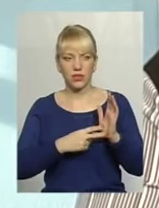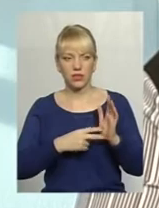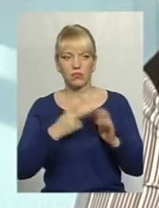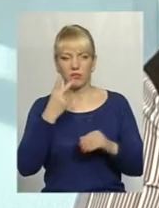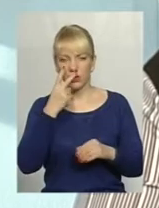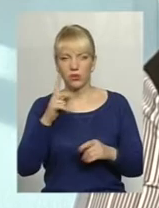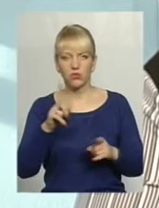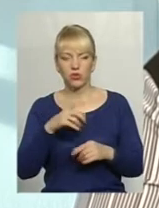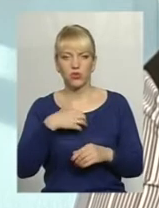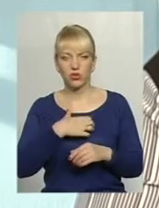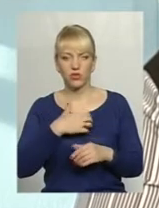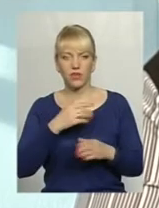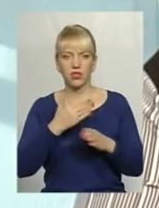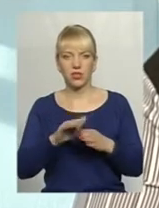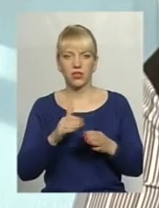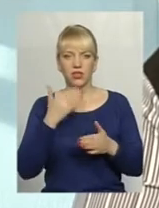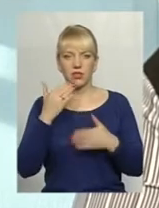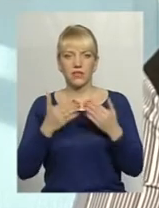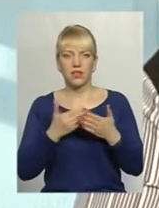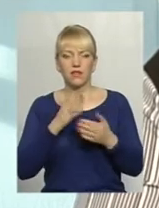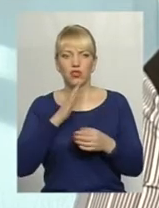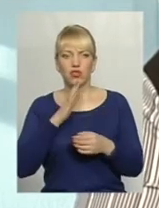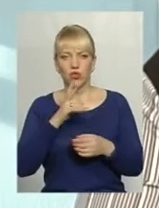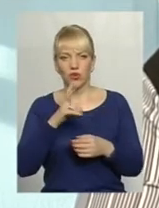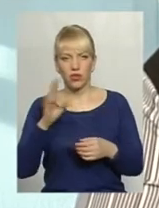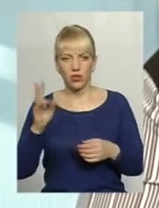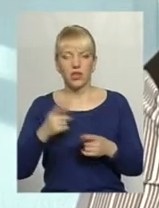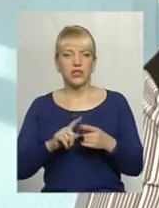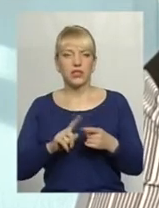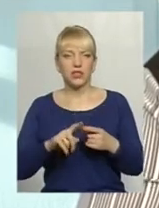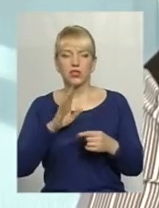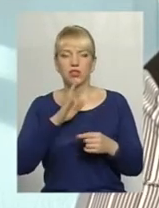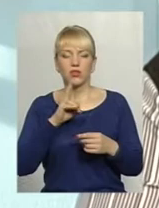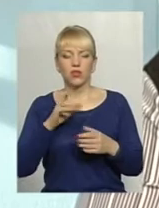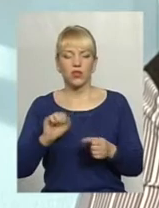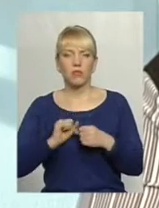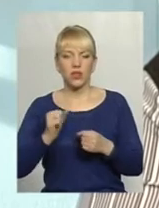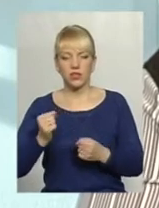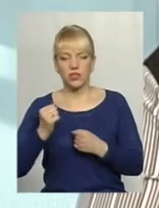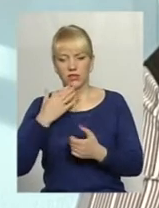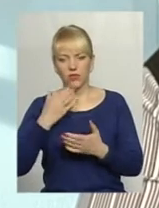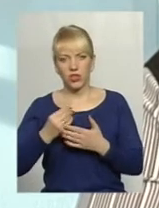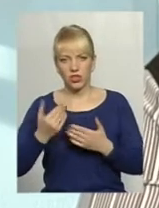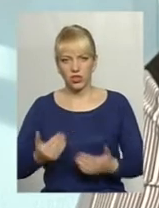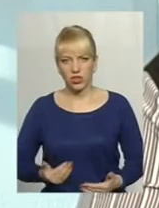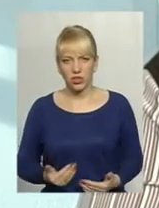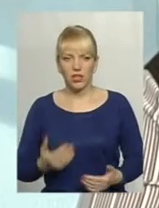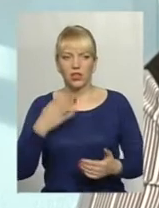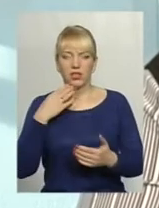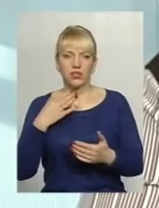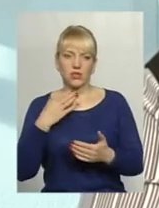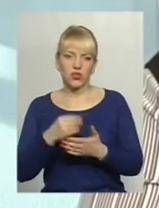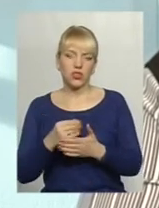частина звернень від жінок. Тобто жінка, намагаючись захистити своє життя, життя дитини, чи